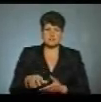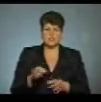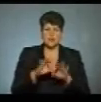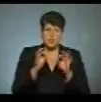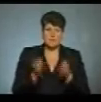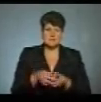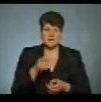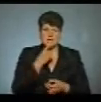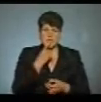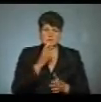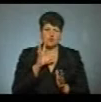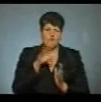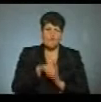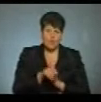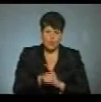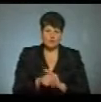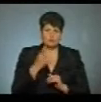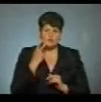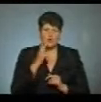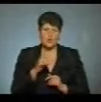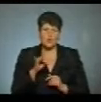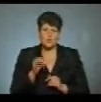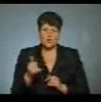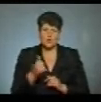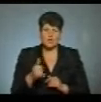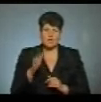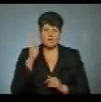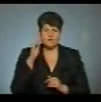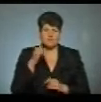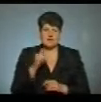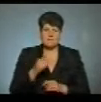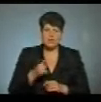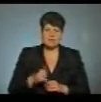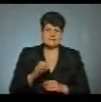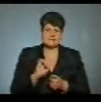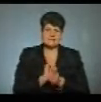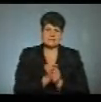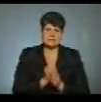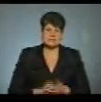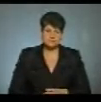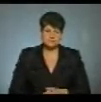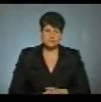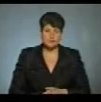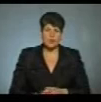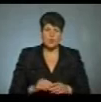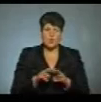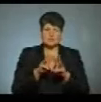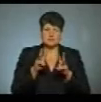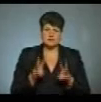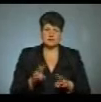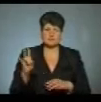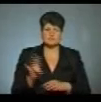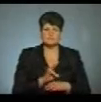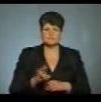яйця, що традиційно входить, є крупи, є олія, водичка, майонез і сир плавлений». Освятив пакунки митрополит